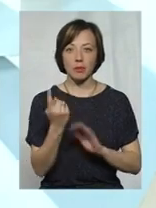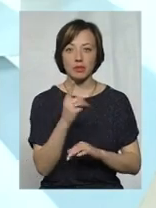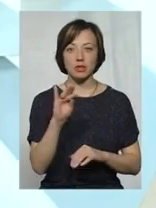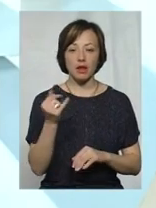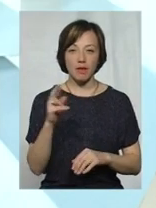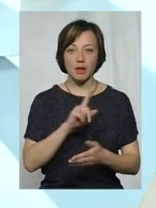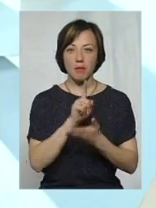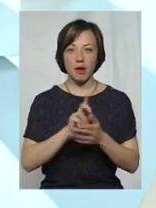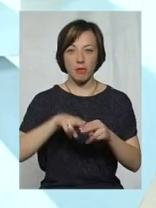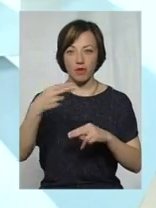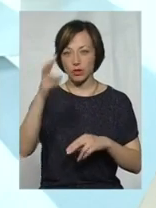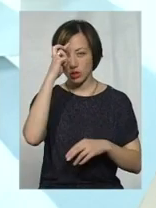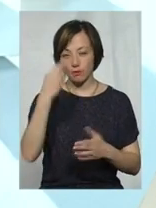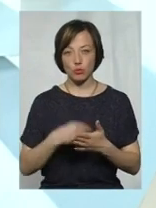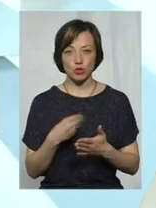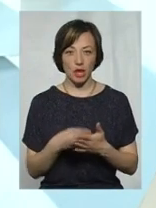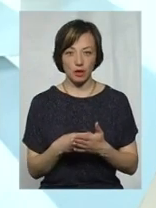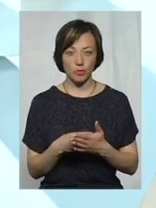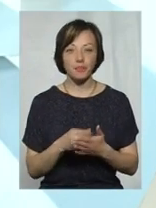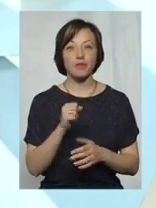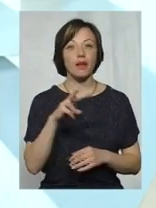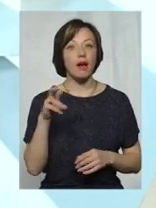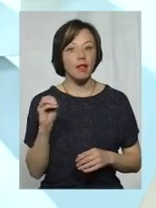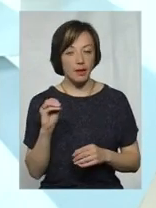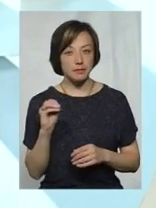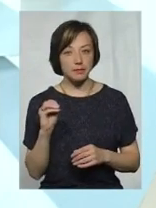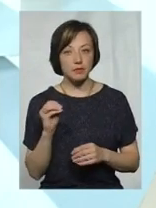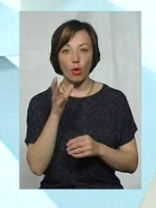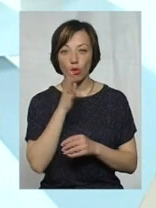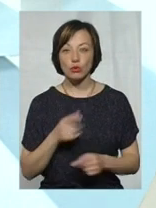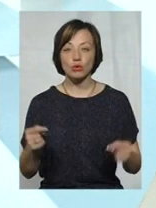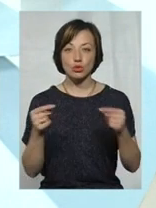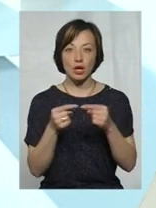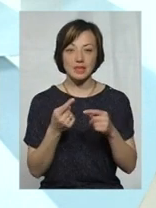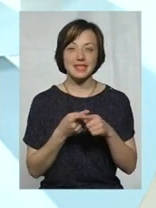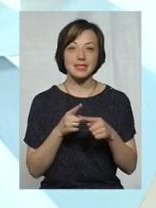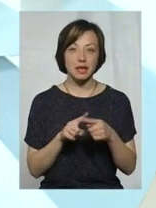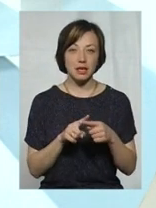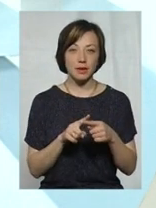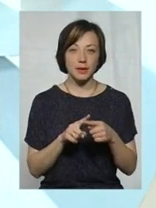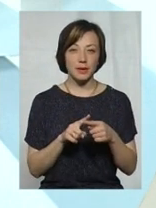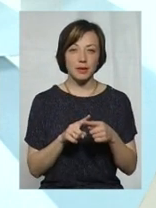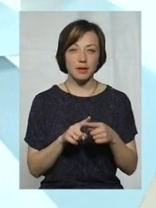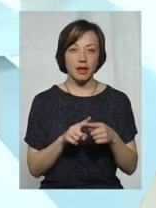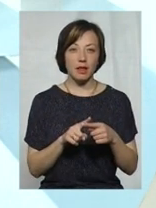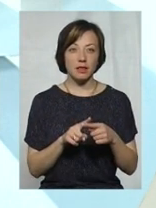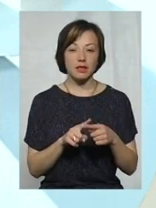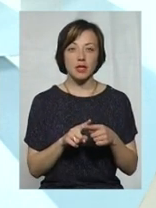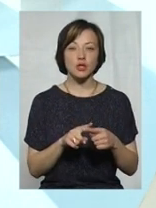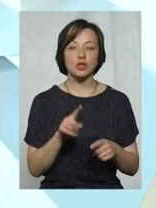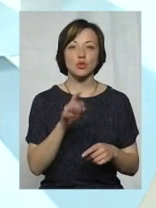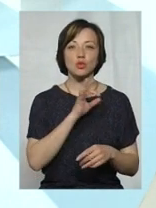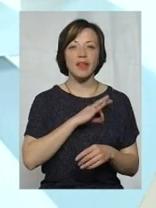має бути повернута до державного бюджету. Але одночасно підприємства, це невикористана субсидія за